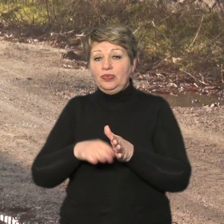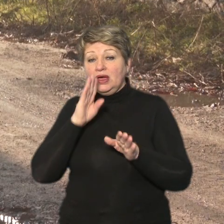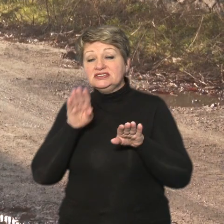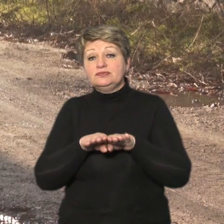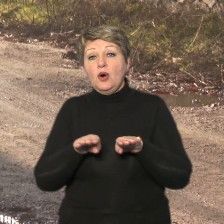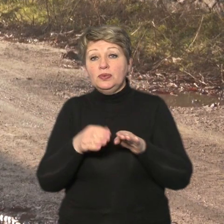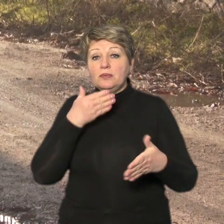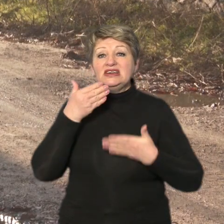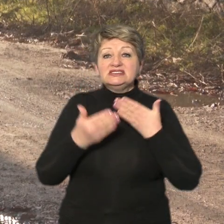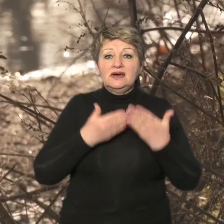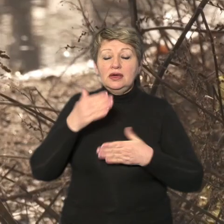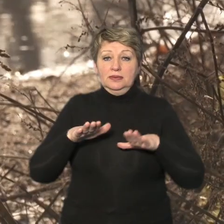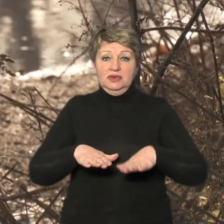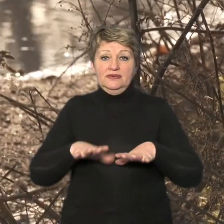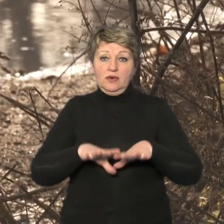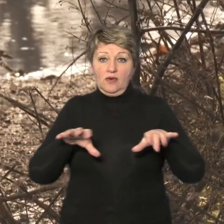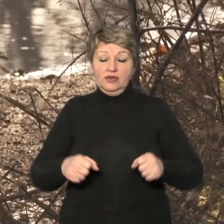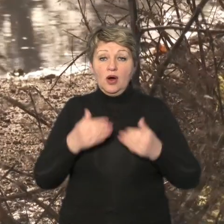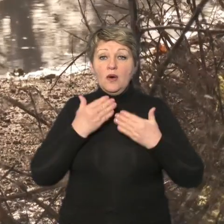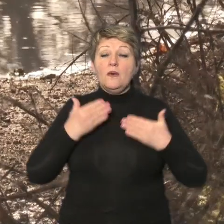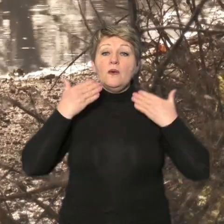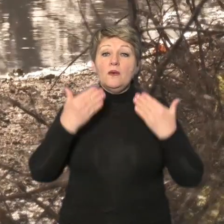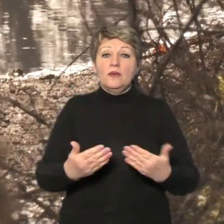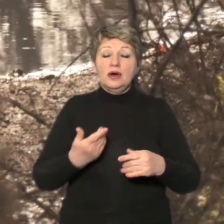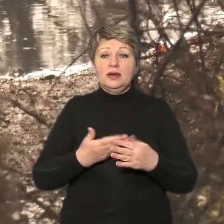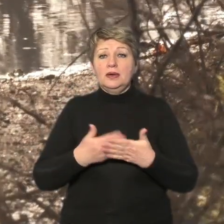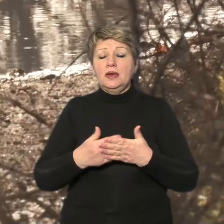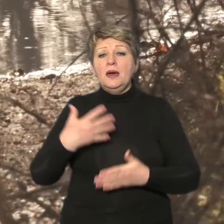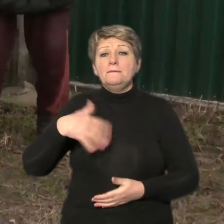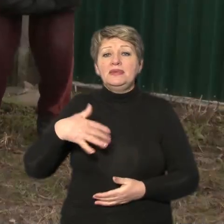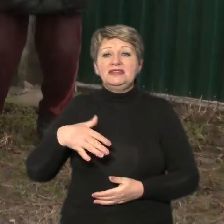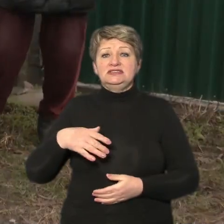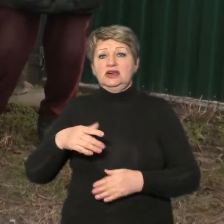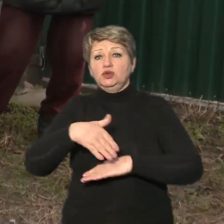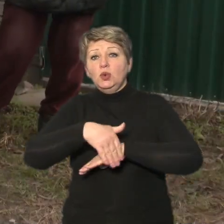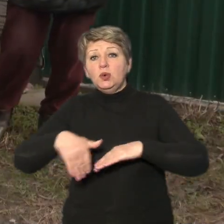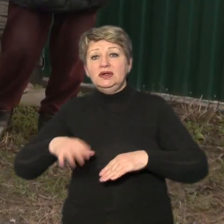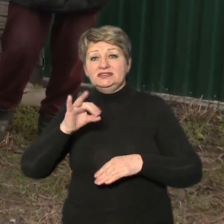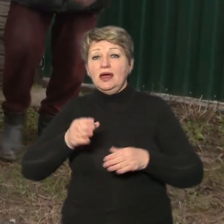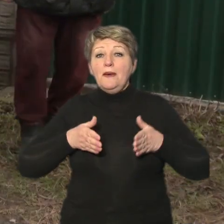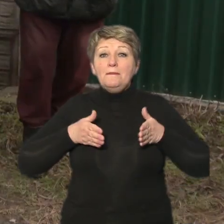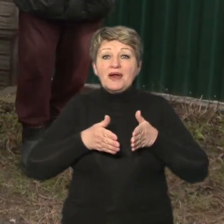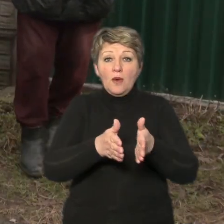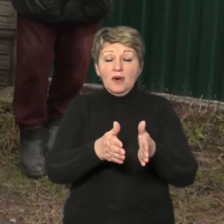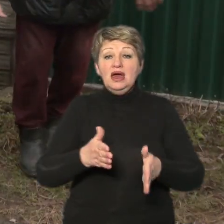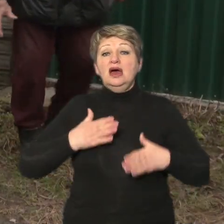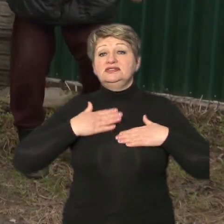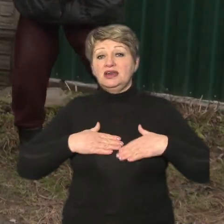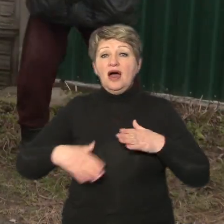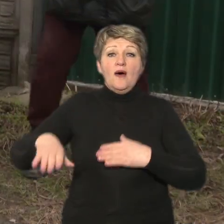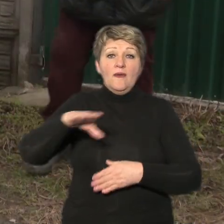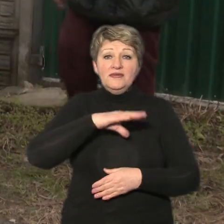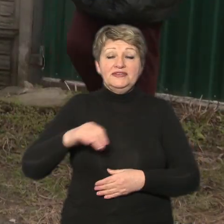зверненнями до міської влади за останній рік звернулися жителі близько 50 вулиці провулків черкас та задовільнити потребу усіх